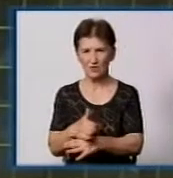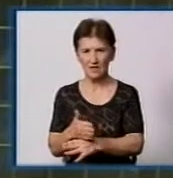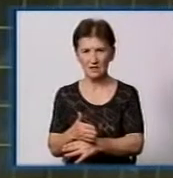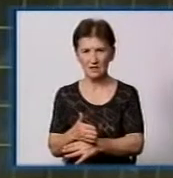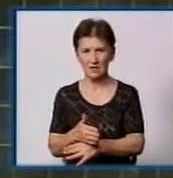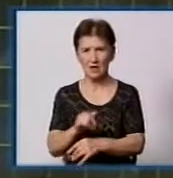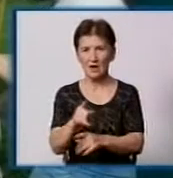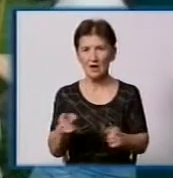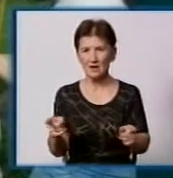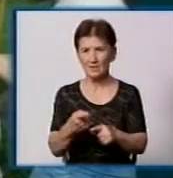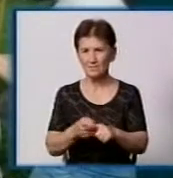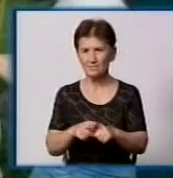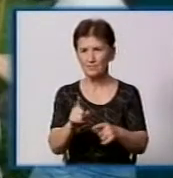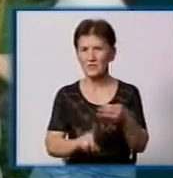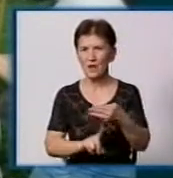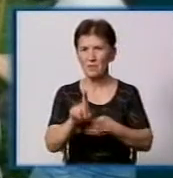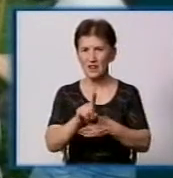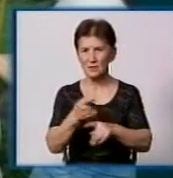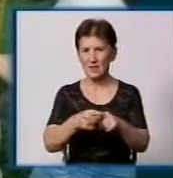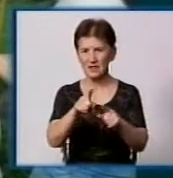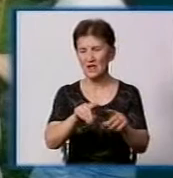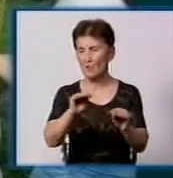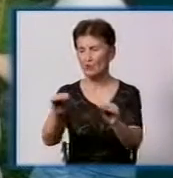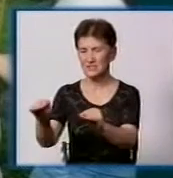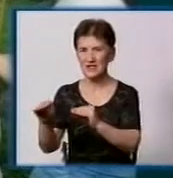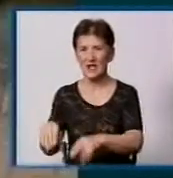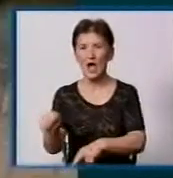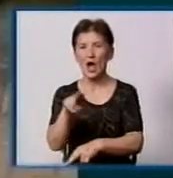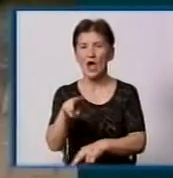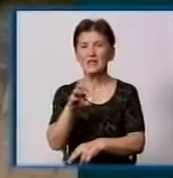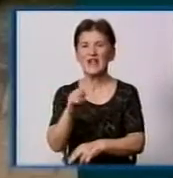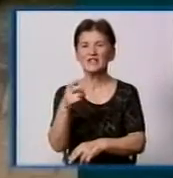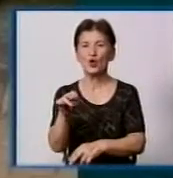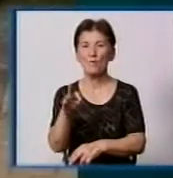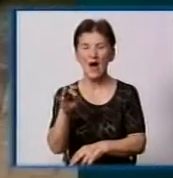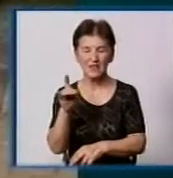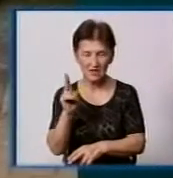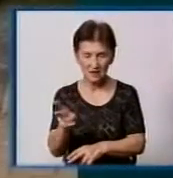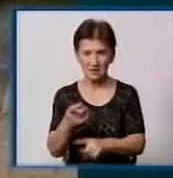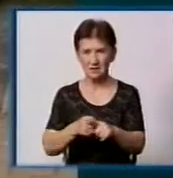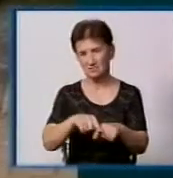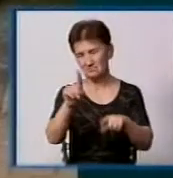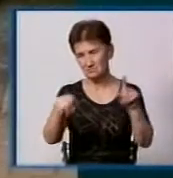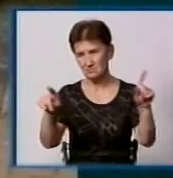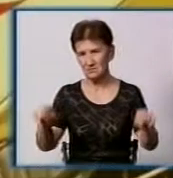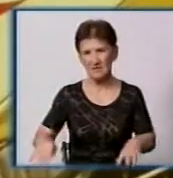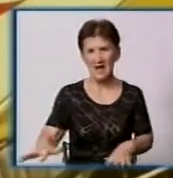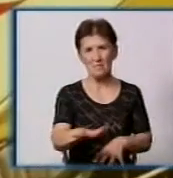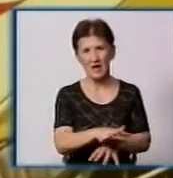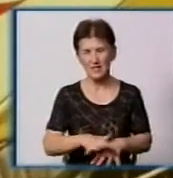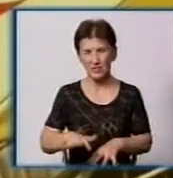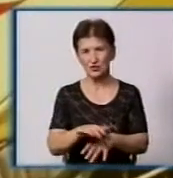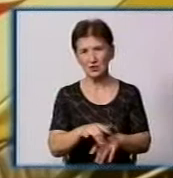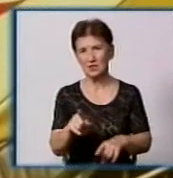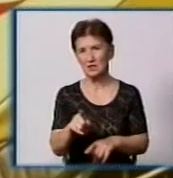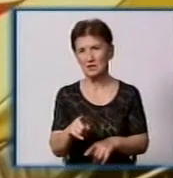У рамках пілотного проєкту контейнери вже встановили в Дентропарку, у Ковалівському парку та на деяких контейнерних майданчиках, вже згадано, вже у номер 4.